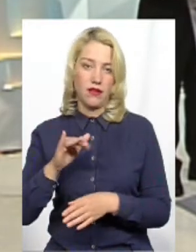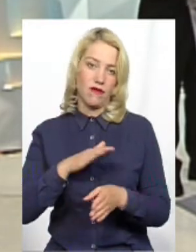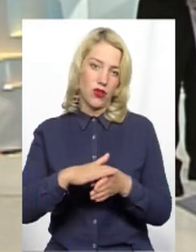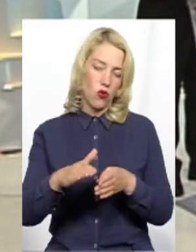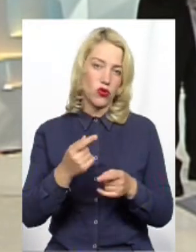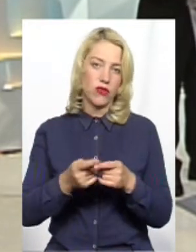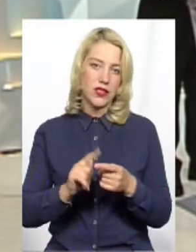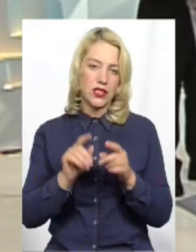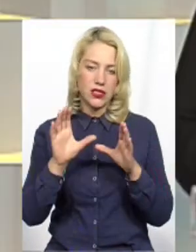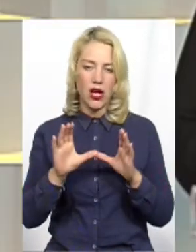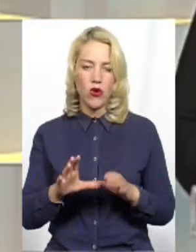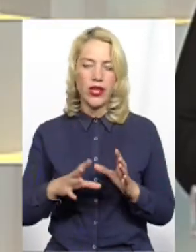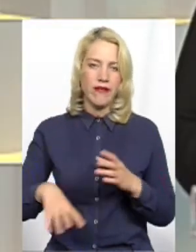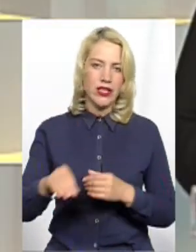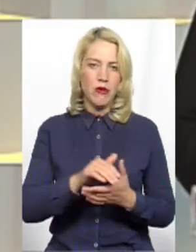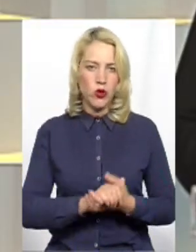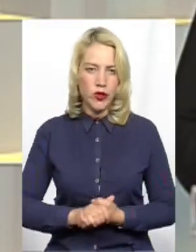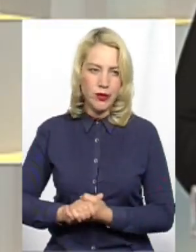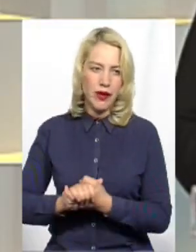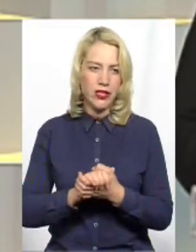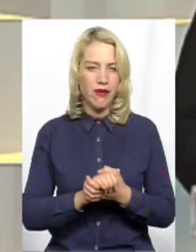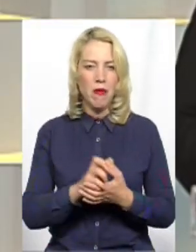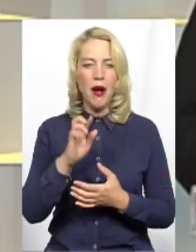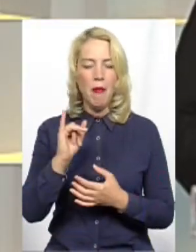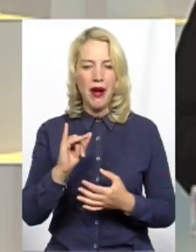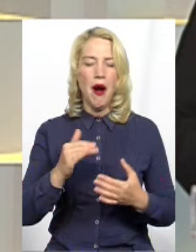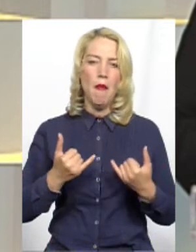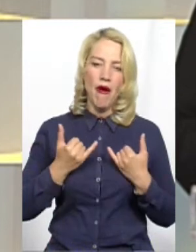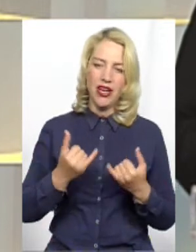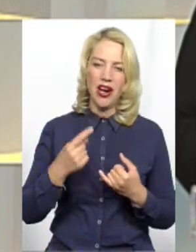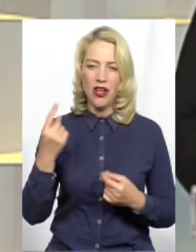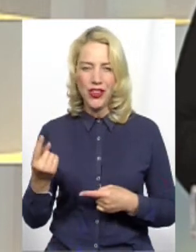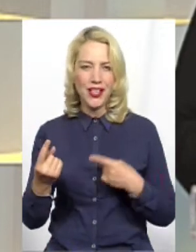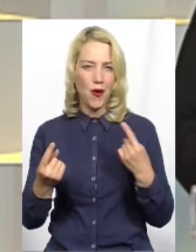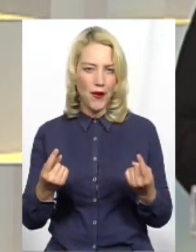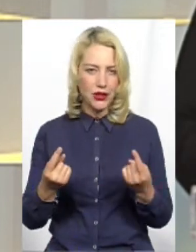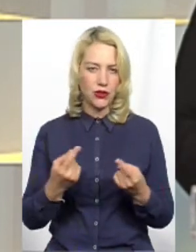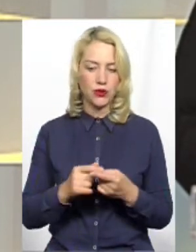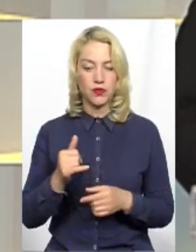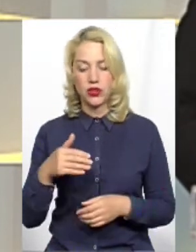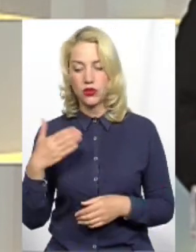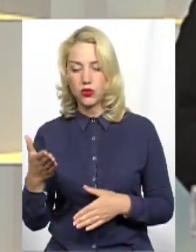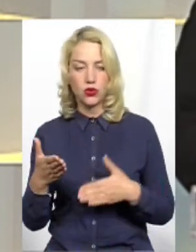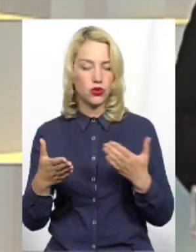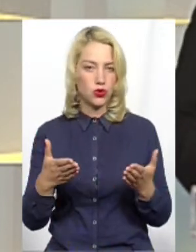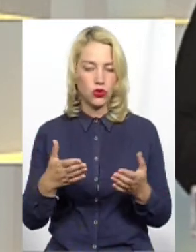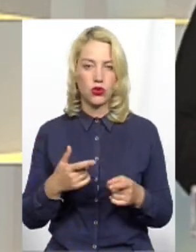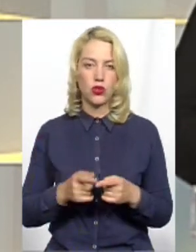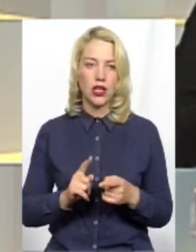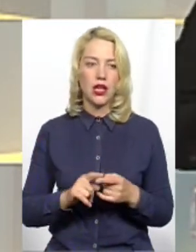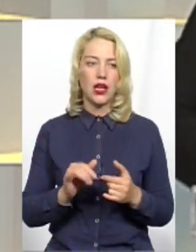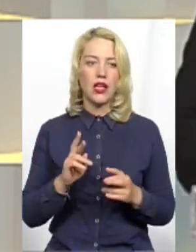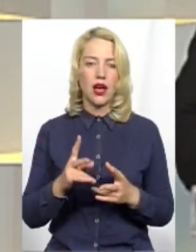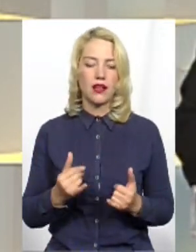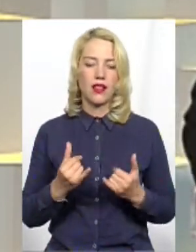всім суспільством, один одного поважали, тому що виконання закону, з одної і з другої сторони, для людей,